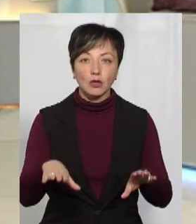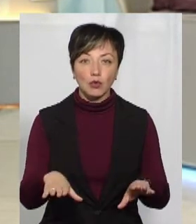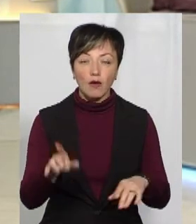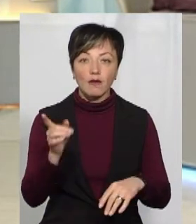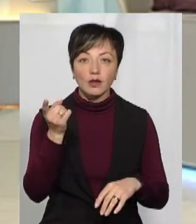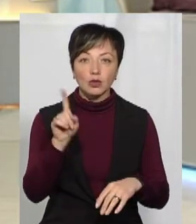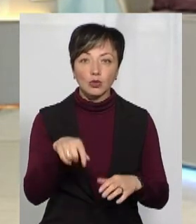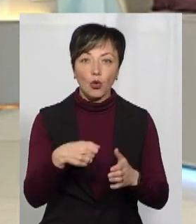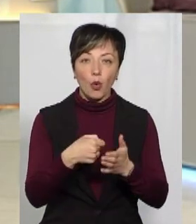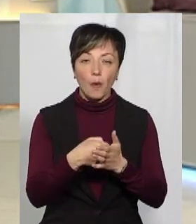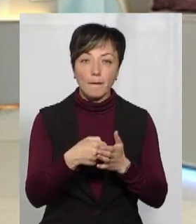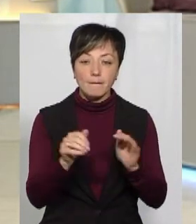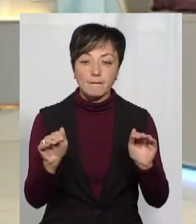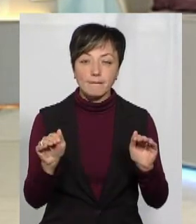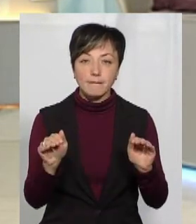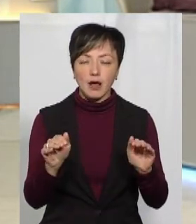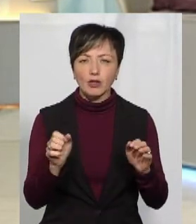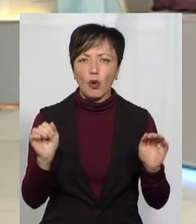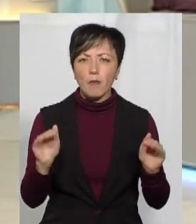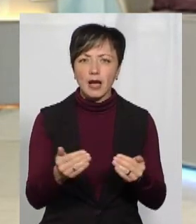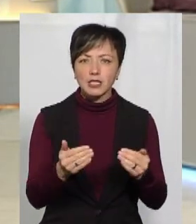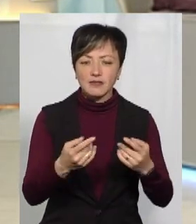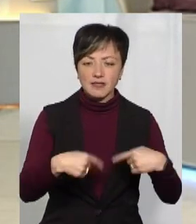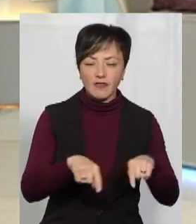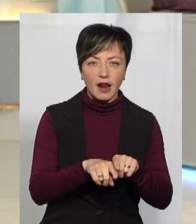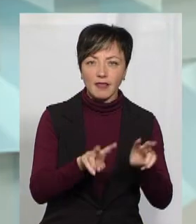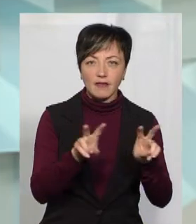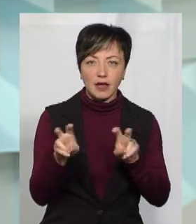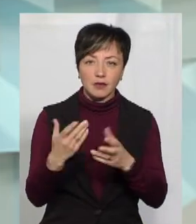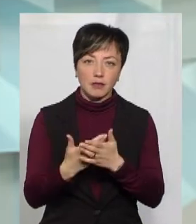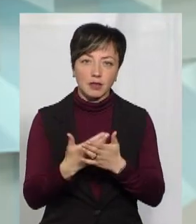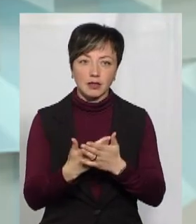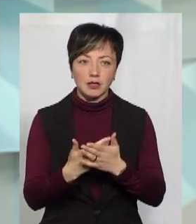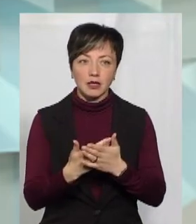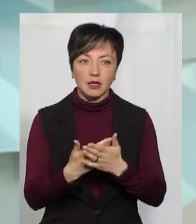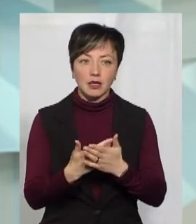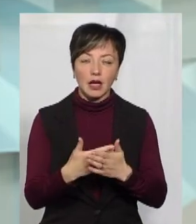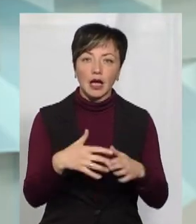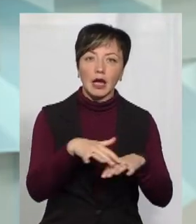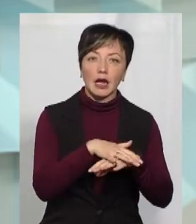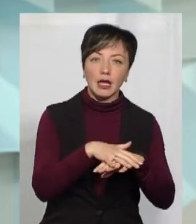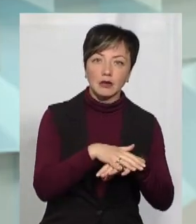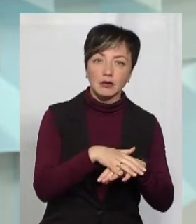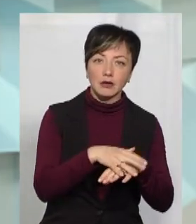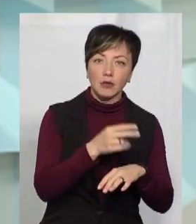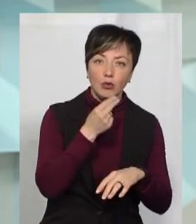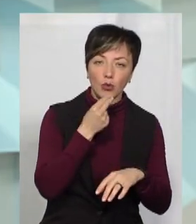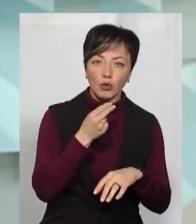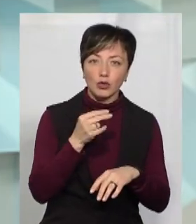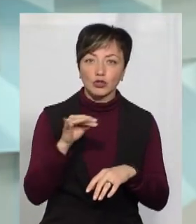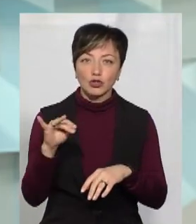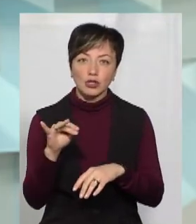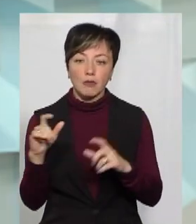зводиться до обмежень в сферах діяльності, а не видів діяльності. Тобто вона не обмежує, що це в ринках продовольчих торгівлі, чи це